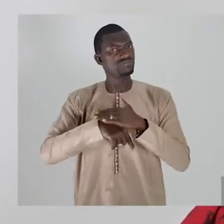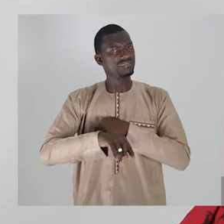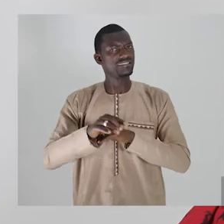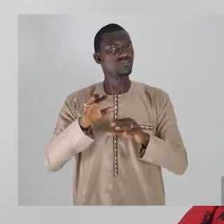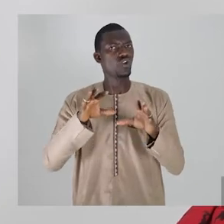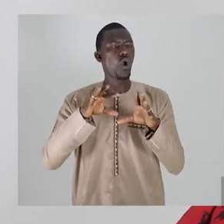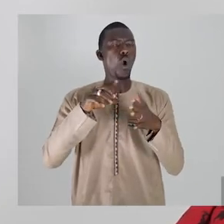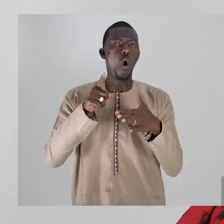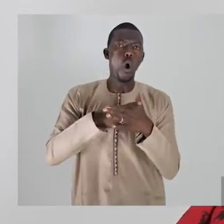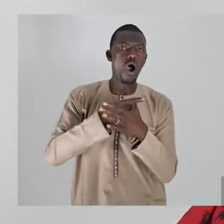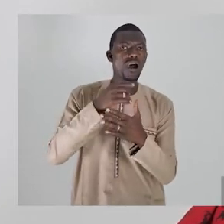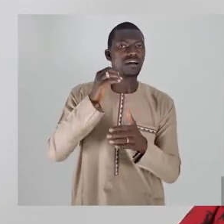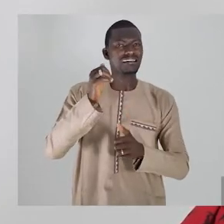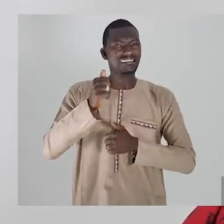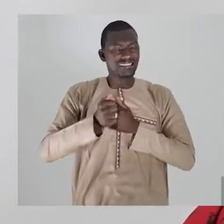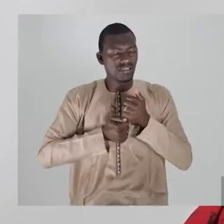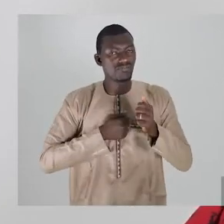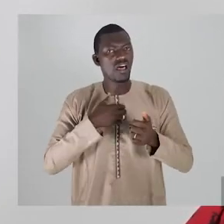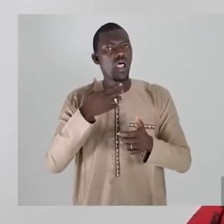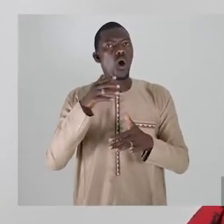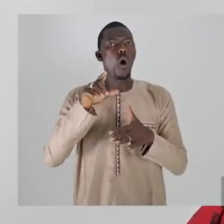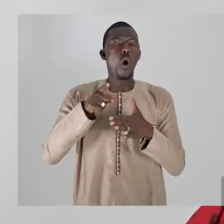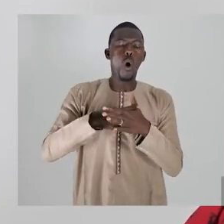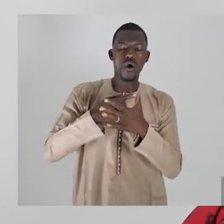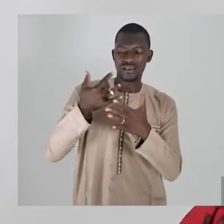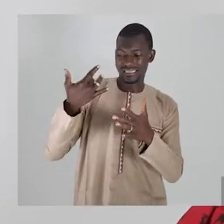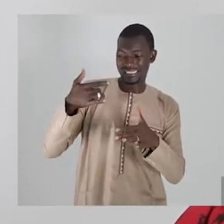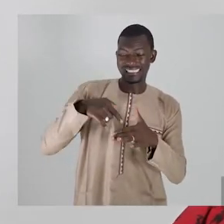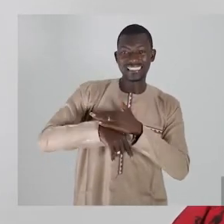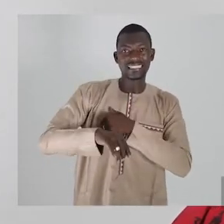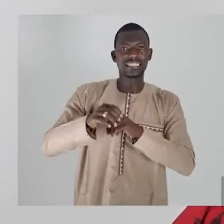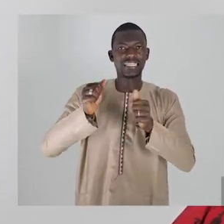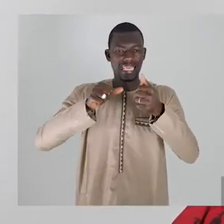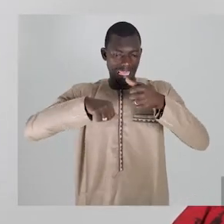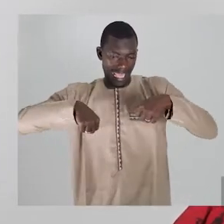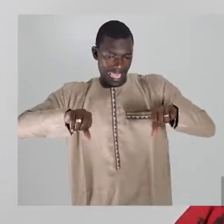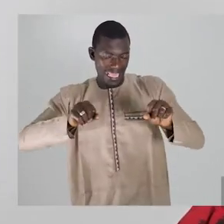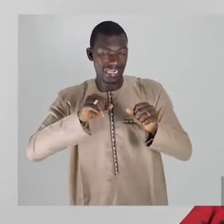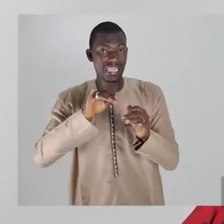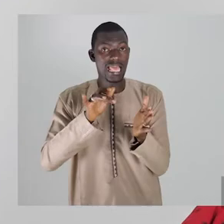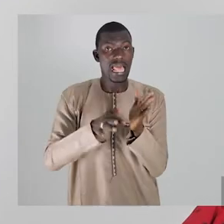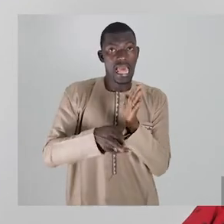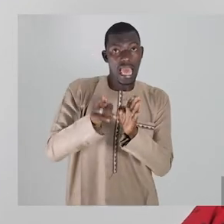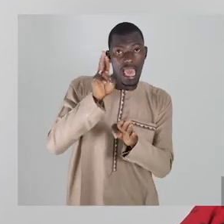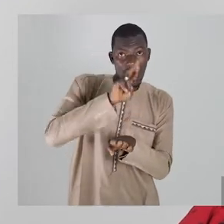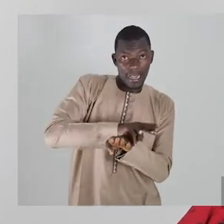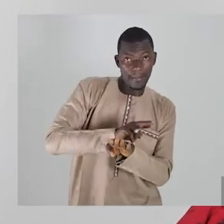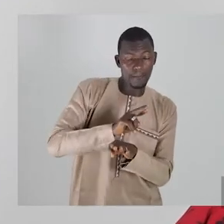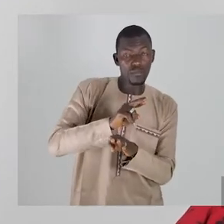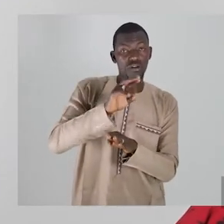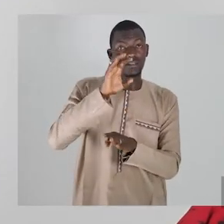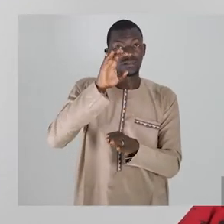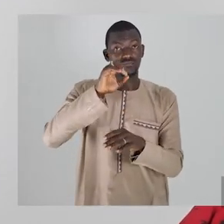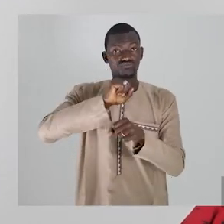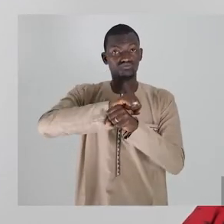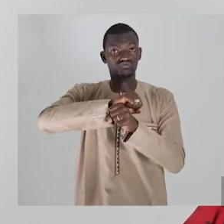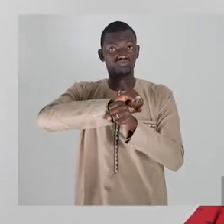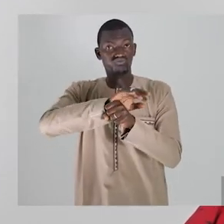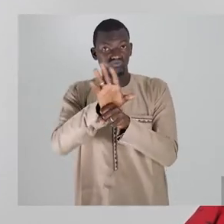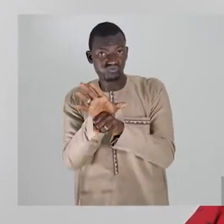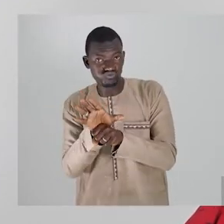kuyifat. Kanja obejo di mwafmanumanju mubabajikasumutauku. Mbano midi mwafmanumanju mubabajikasumutauku ketik coronavirus.